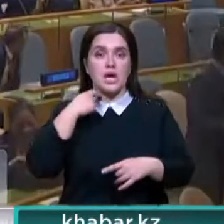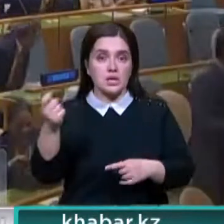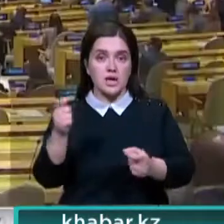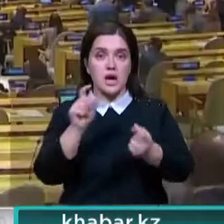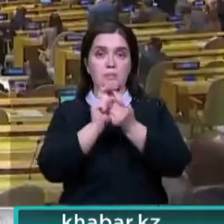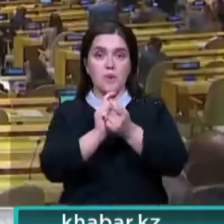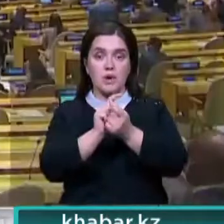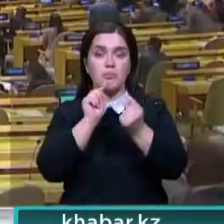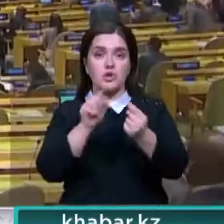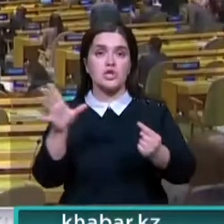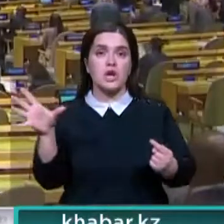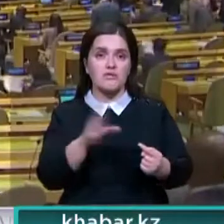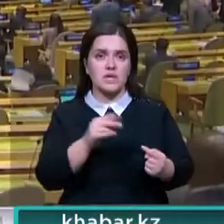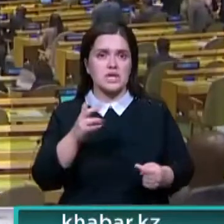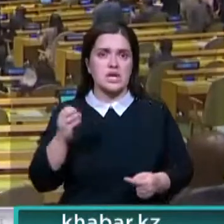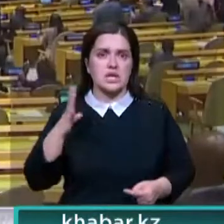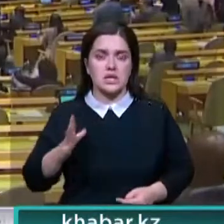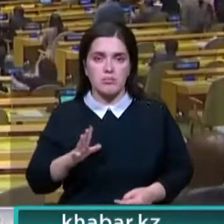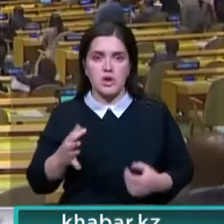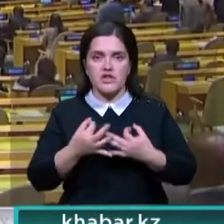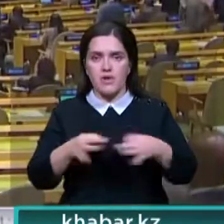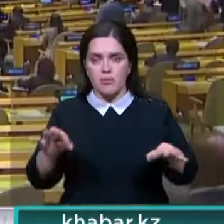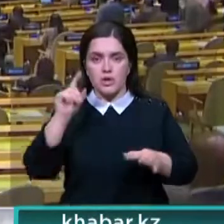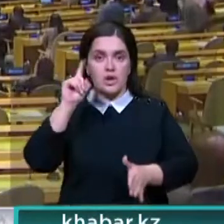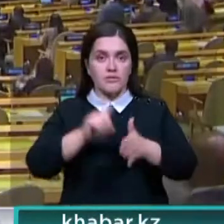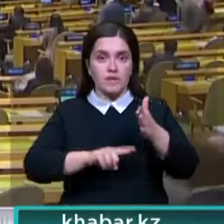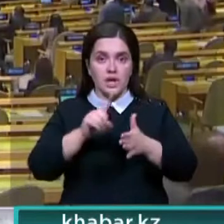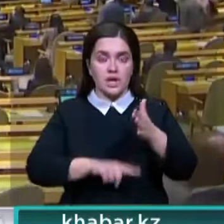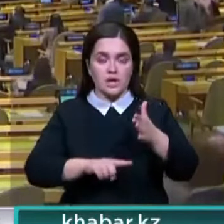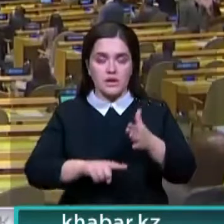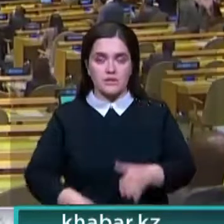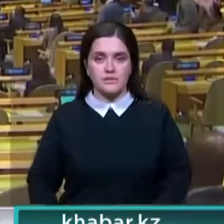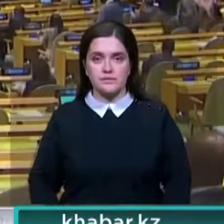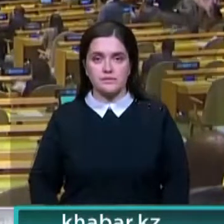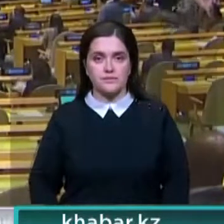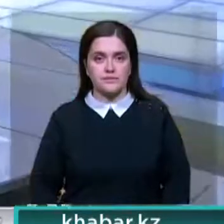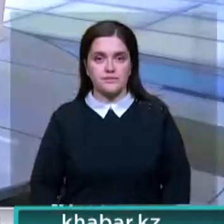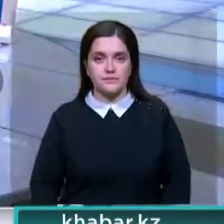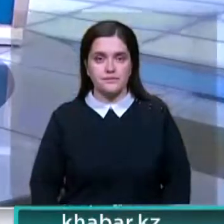всех форм нетерпимости, свобода религий и убеждений.